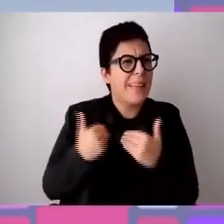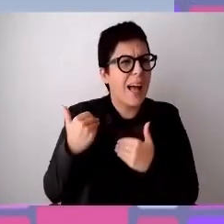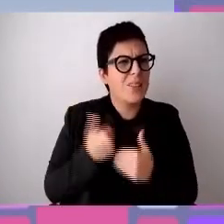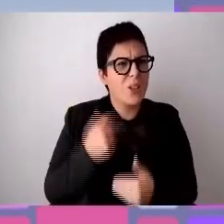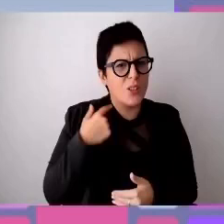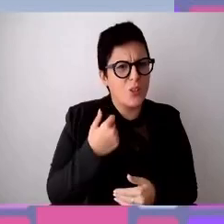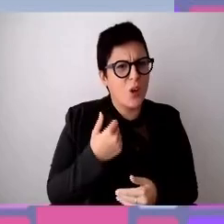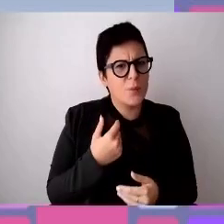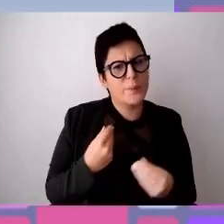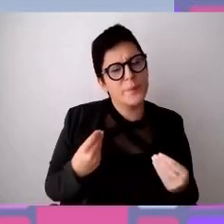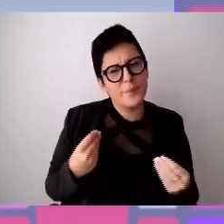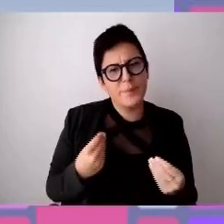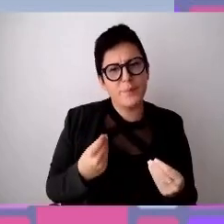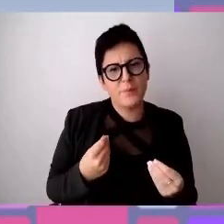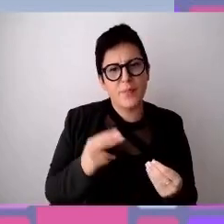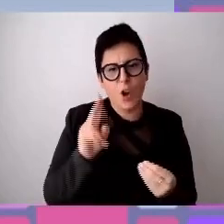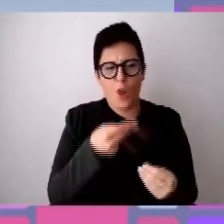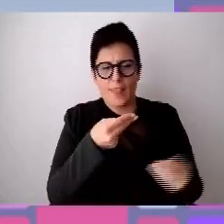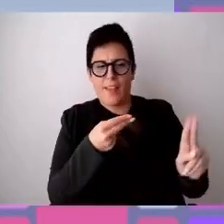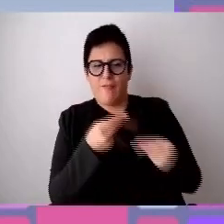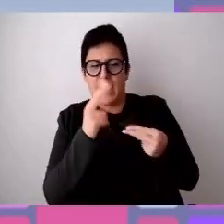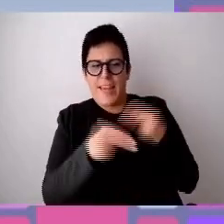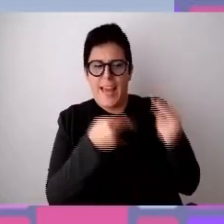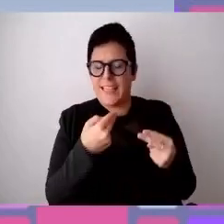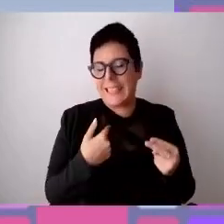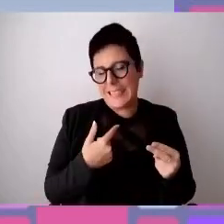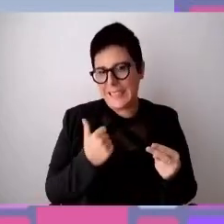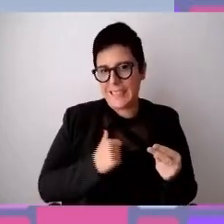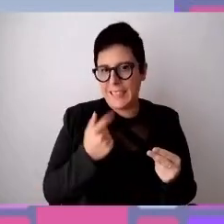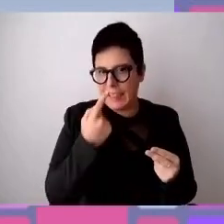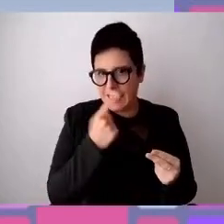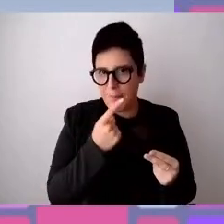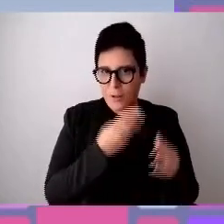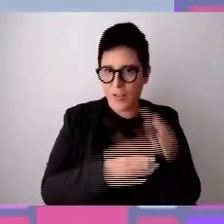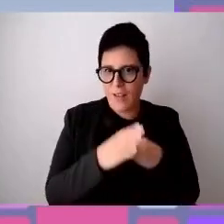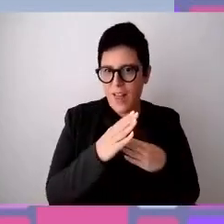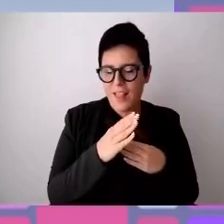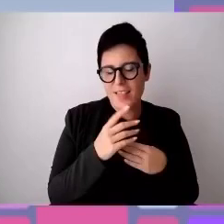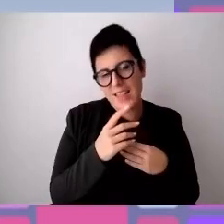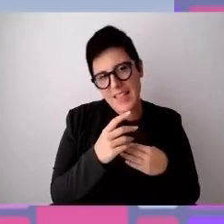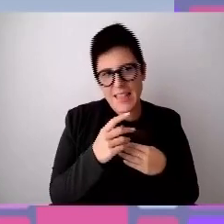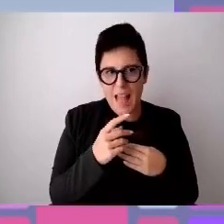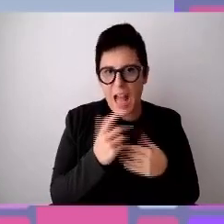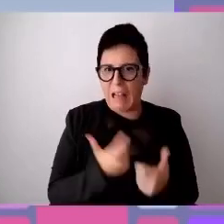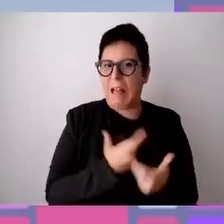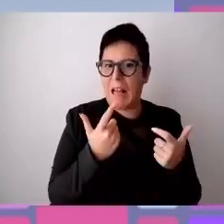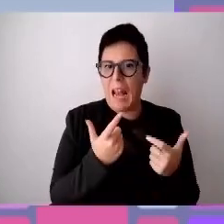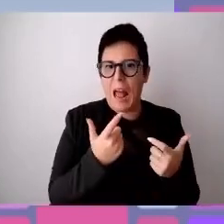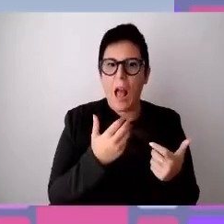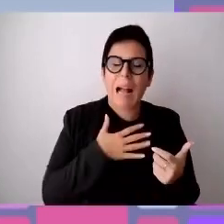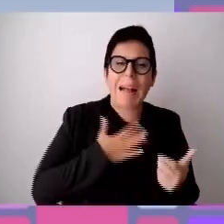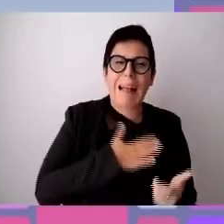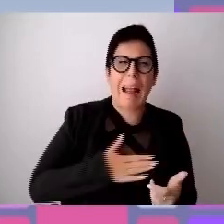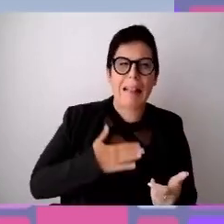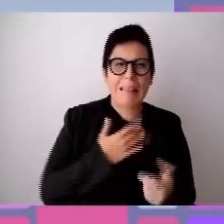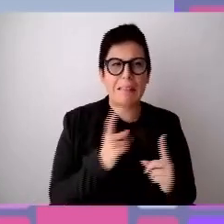ricevevo notifiche come ho detto di tipologie di invalidità non particolarmente gradite ma per una